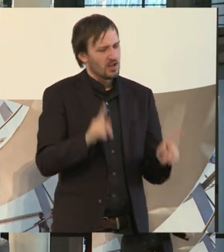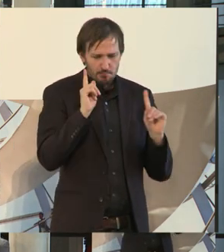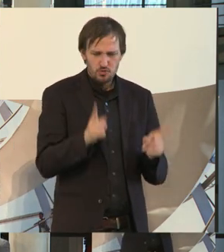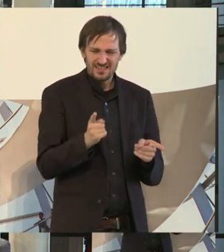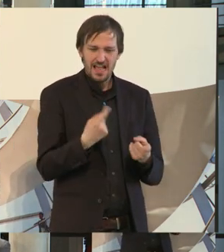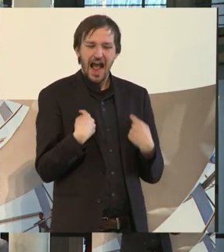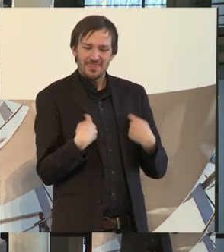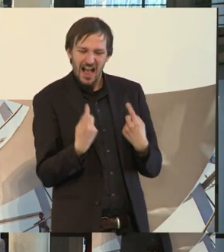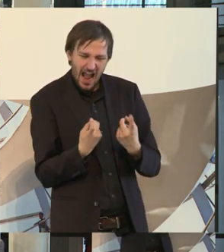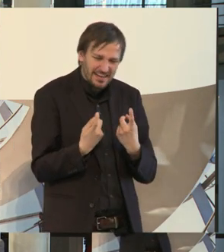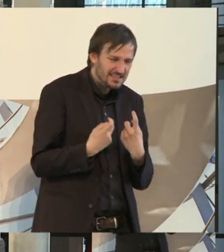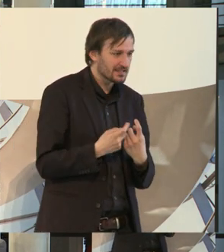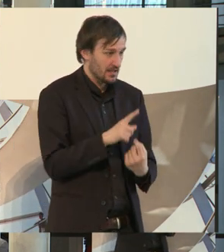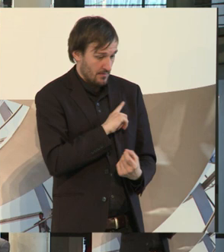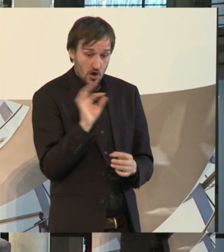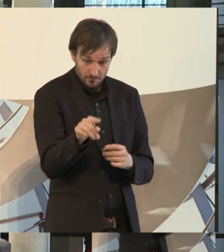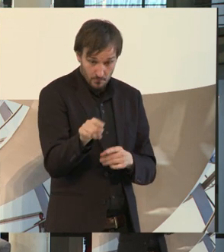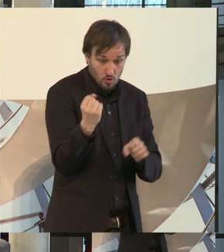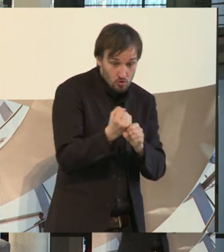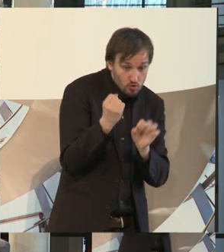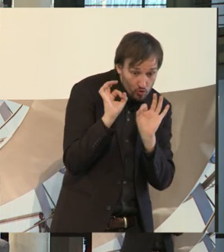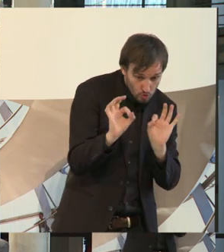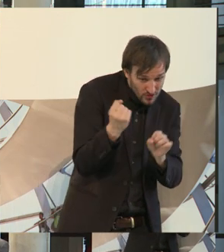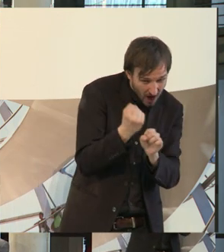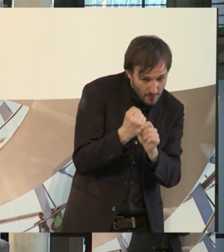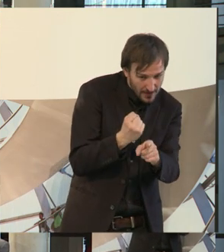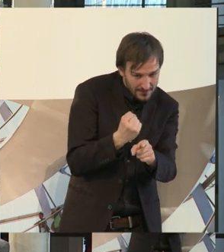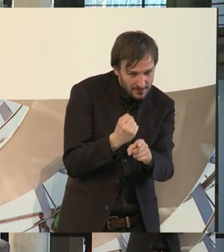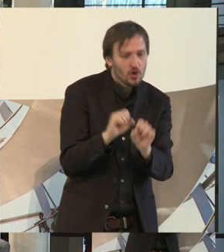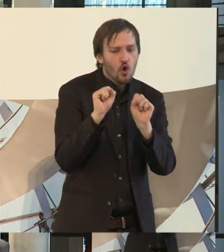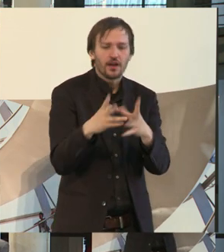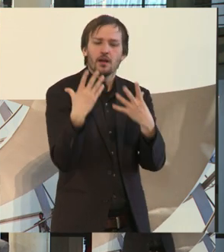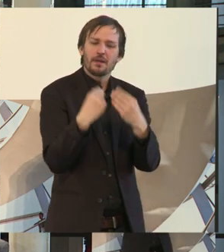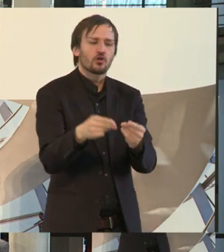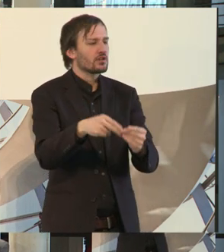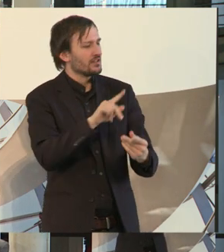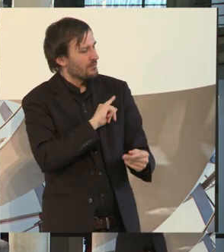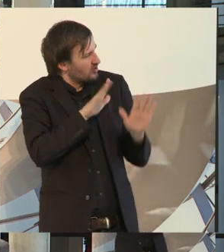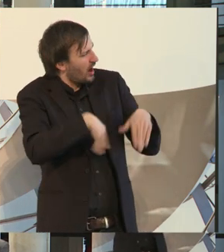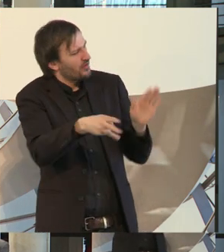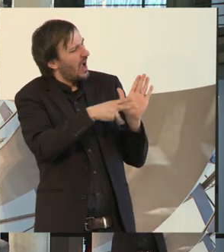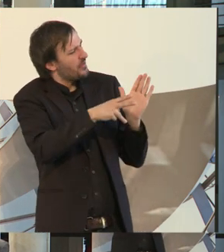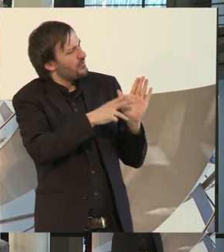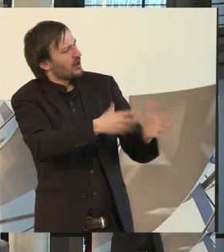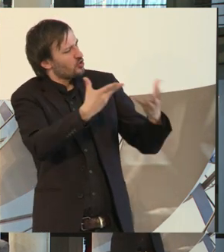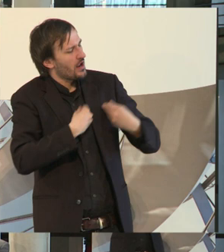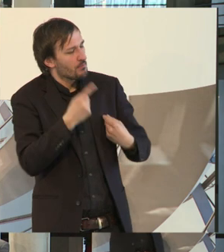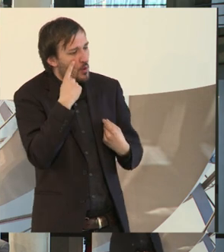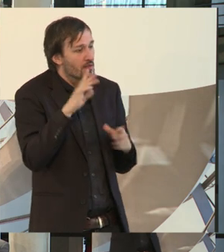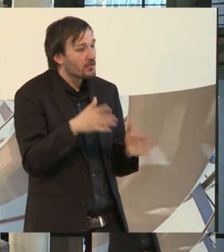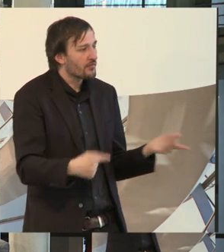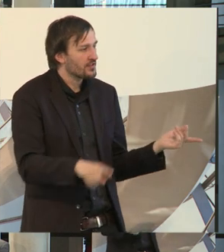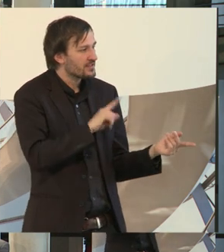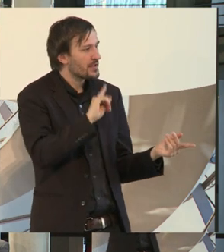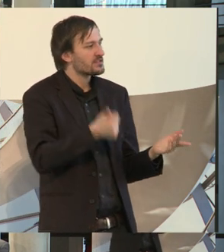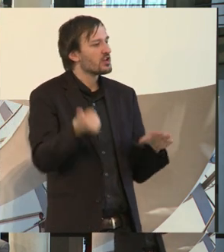da sein, dass ich, wenn ich gute Arbeit leiste, dass ich dann auch eine Gratifikation annehmen darf. Kann ich im Moment nicht. Ich muss